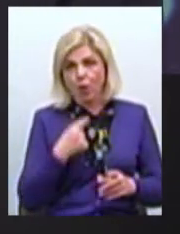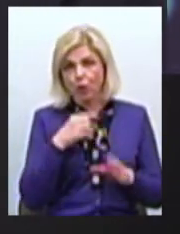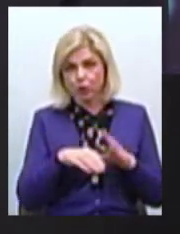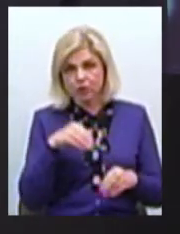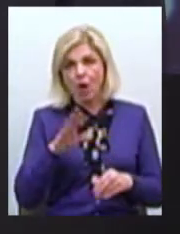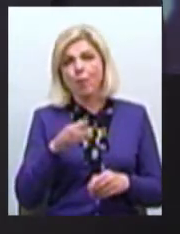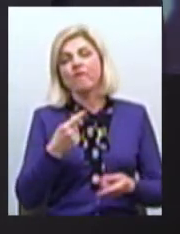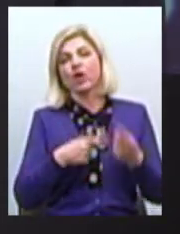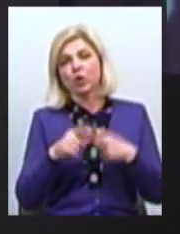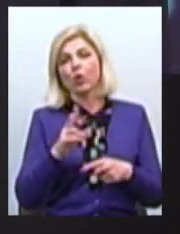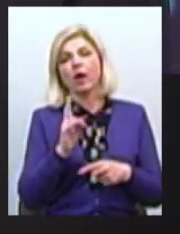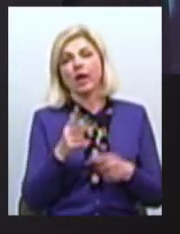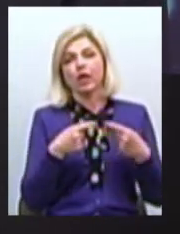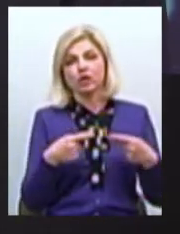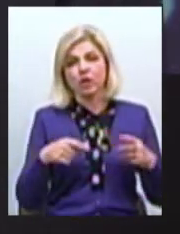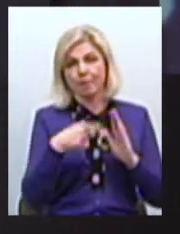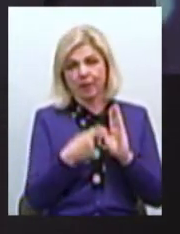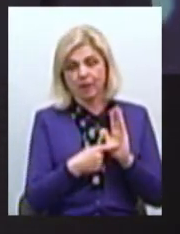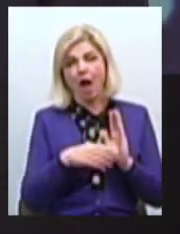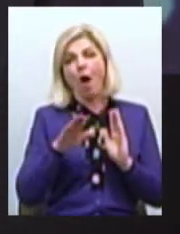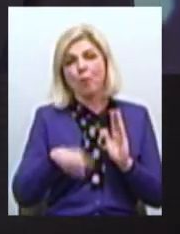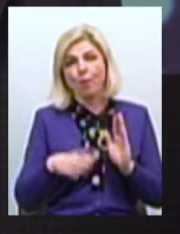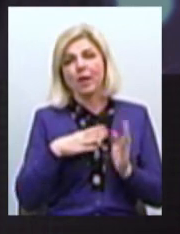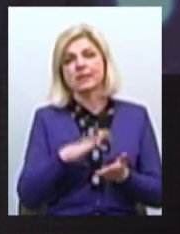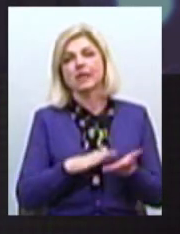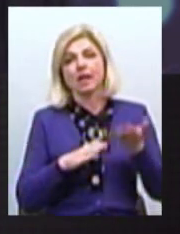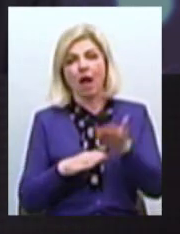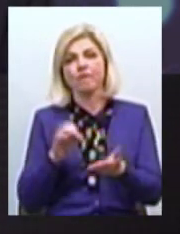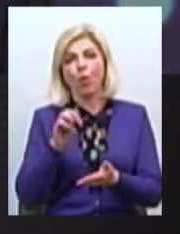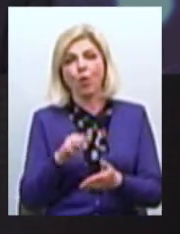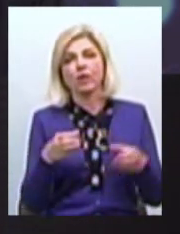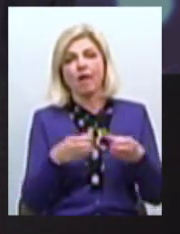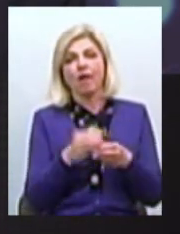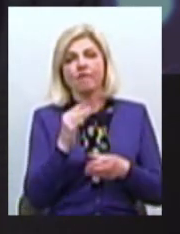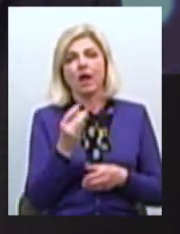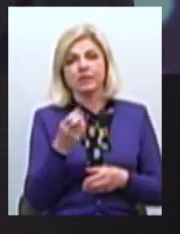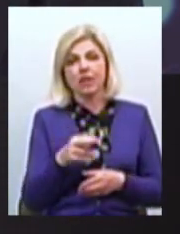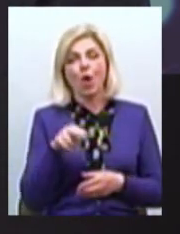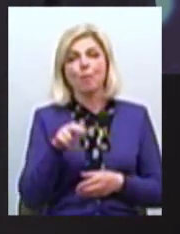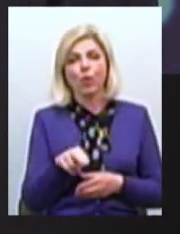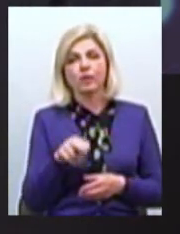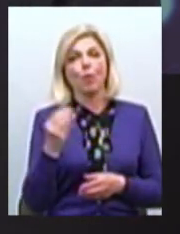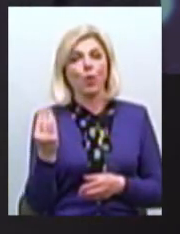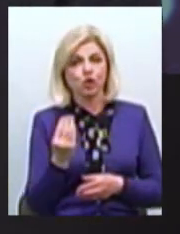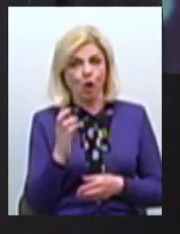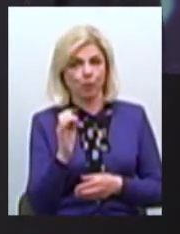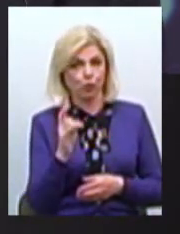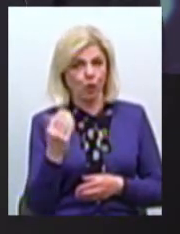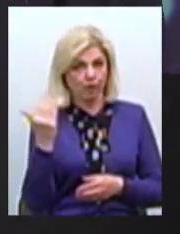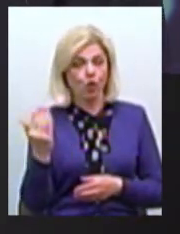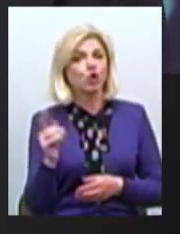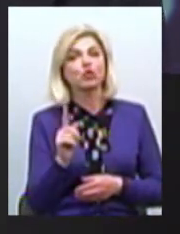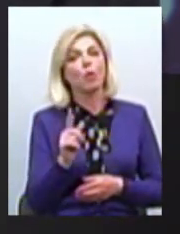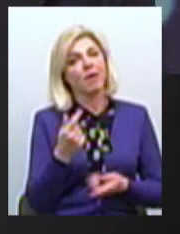інших питань Після того була заява від фракції Блока Петра Порошенка Про те, що повернутися до того питання